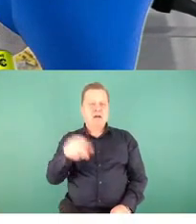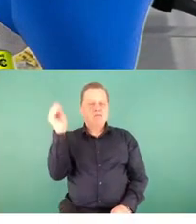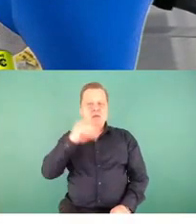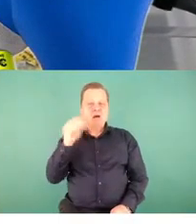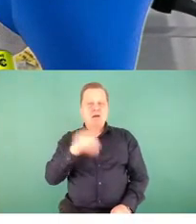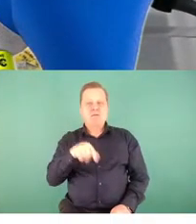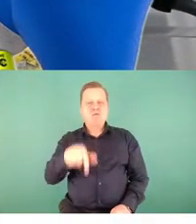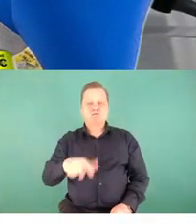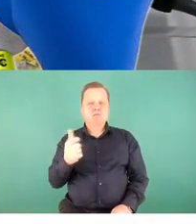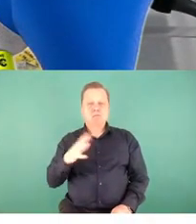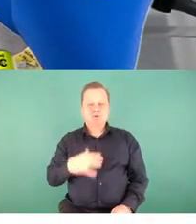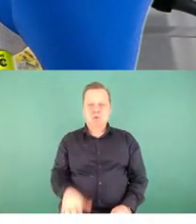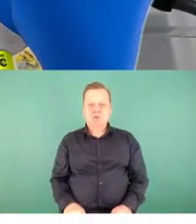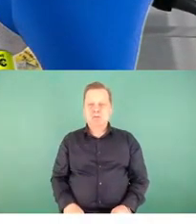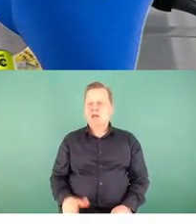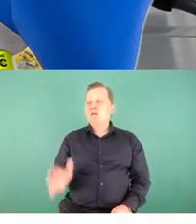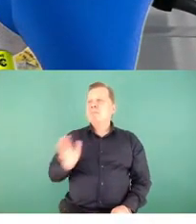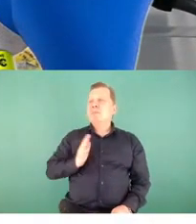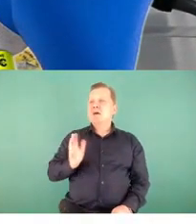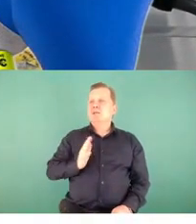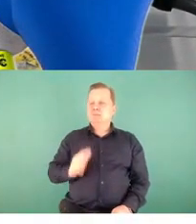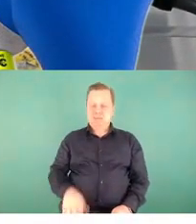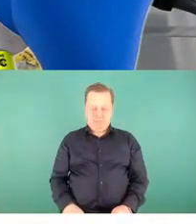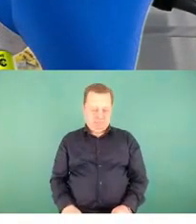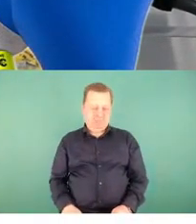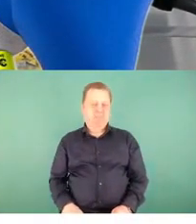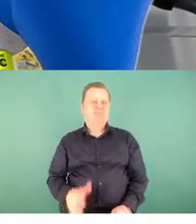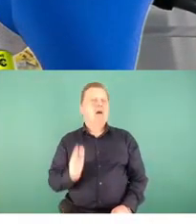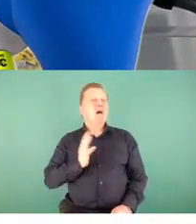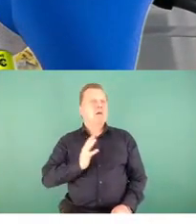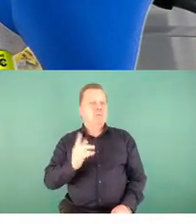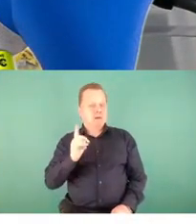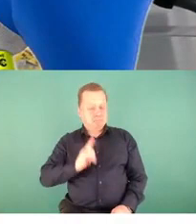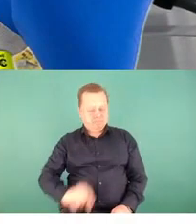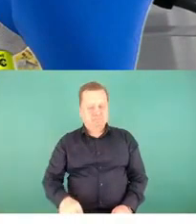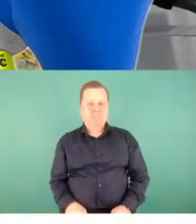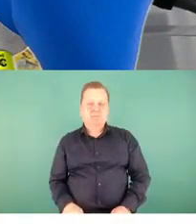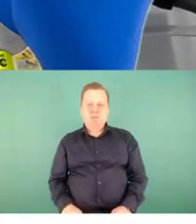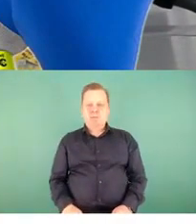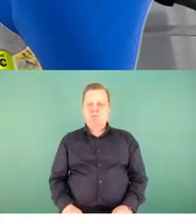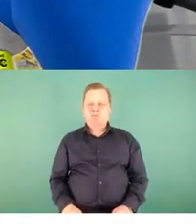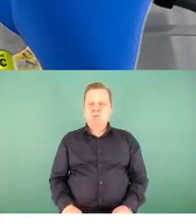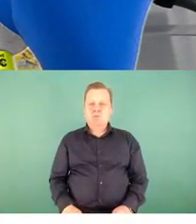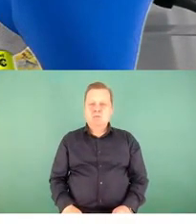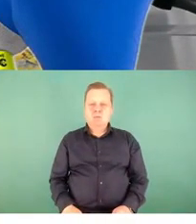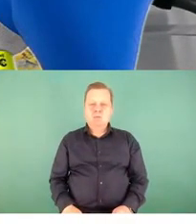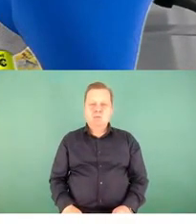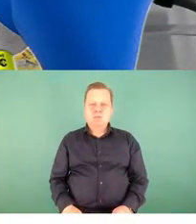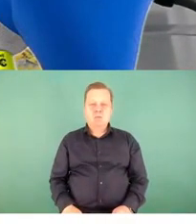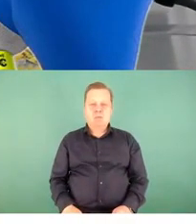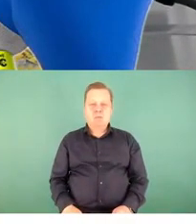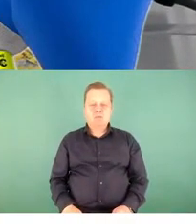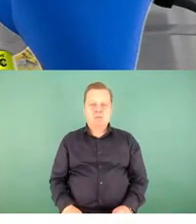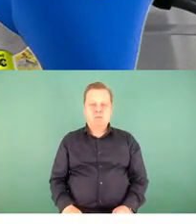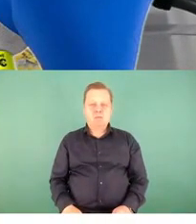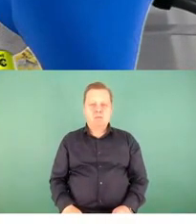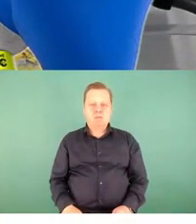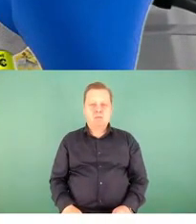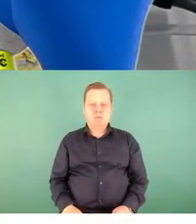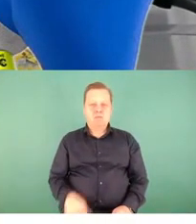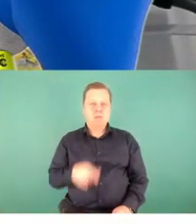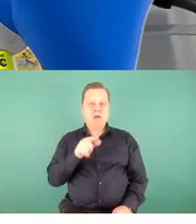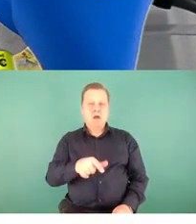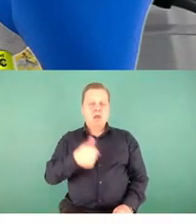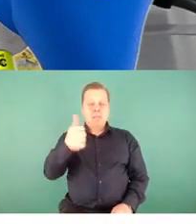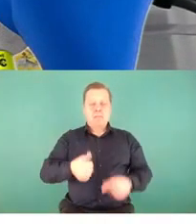zajęciach? O bezpieczeństwie. O bezpieczeństwie. A co pamiętacie? Czego na przykład nie wolno robić na peronie?